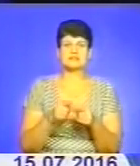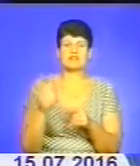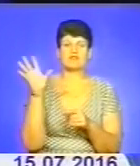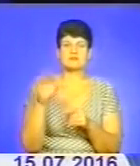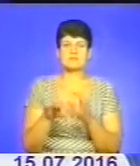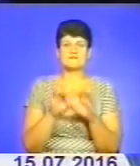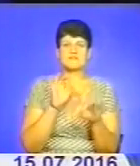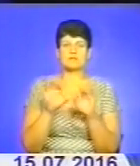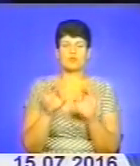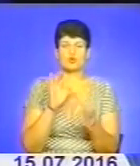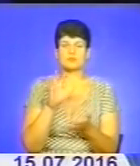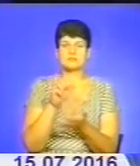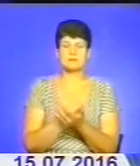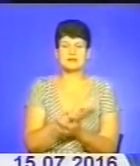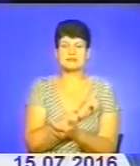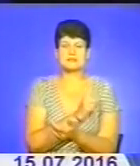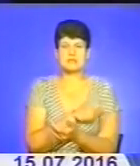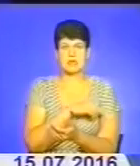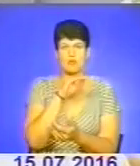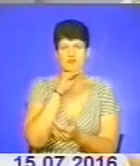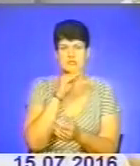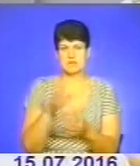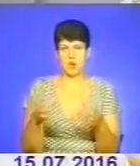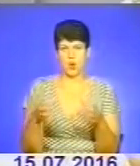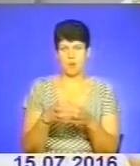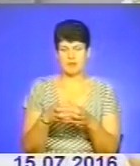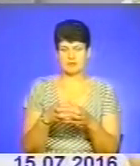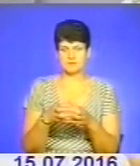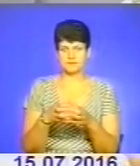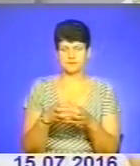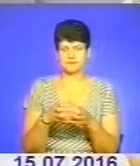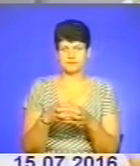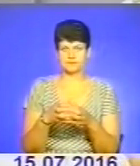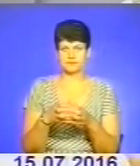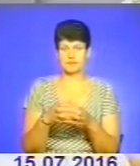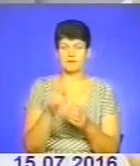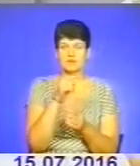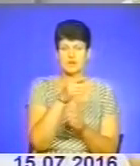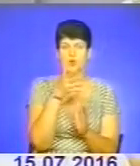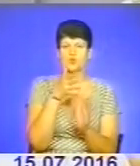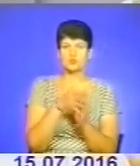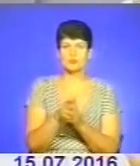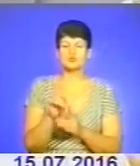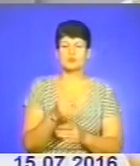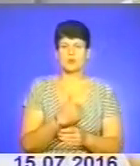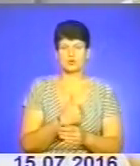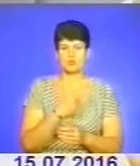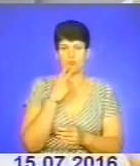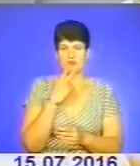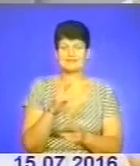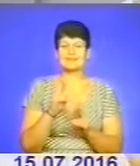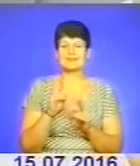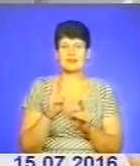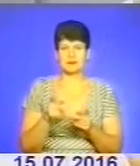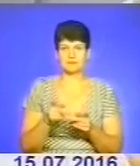займається така сильно професійна команда, яка собі розуміють, що ми хочемо показати і яким чином.